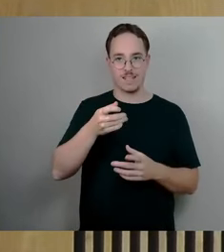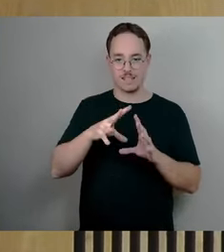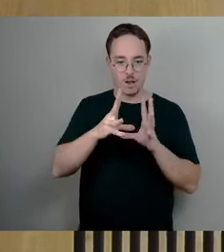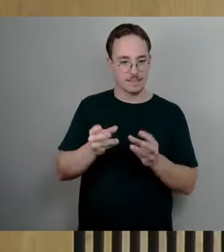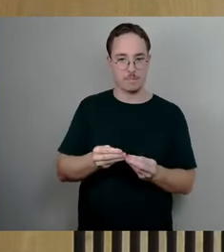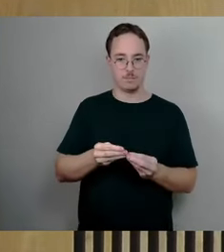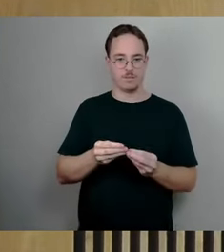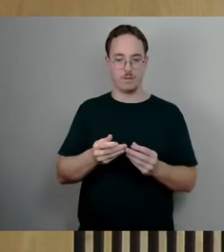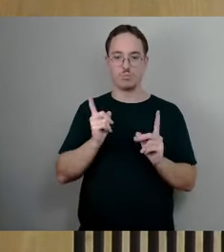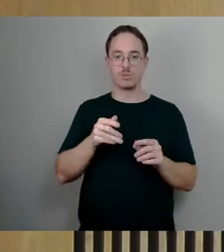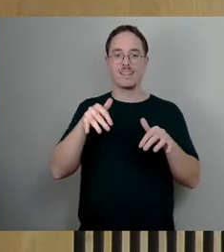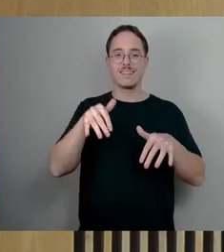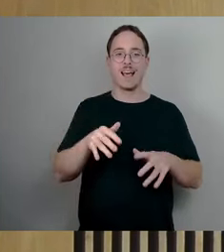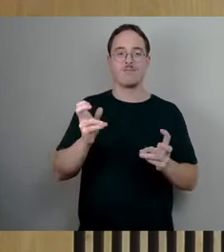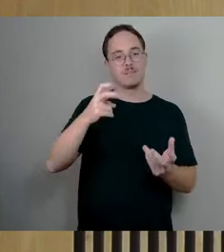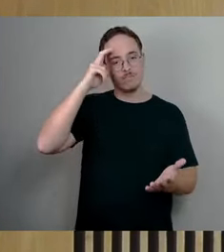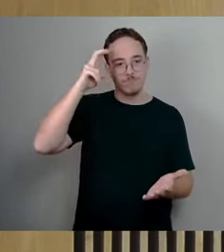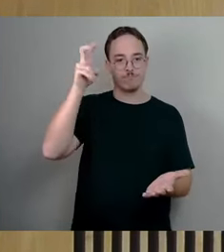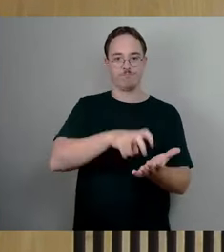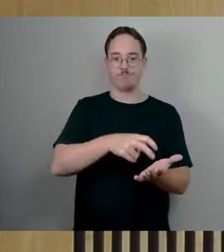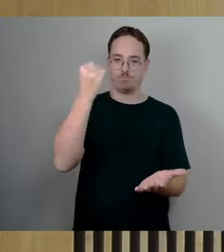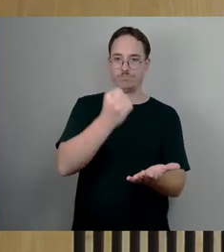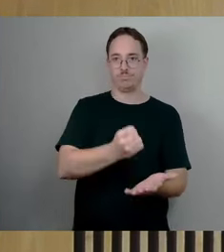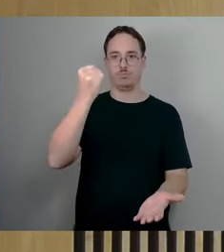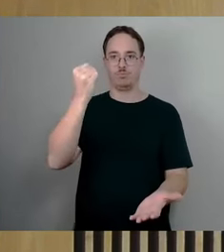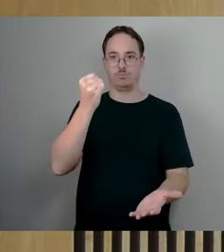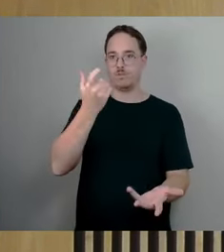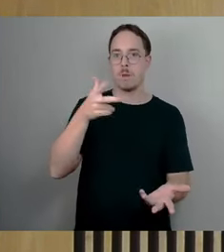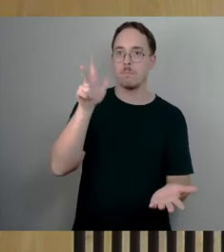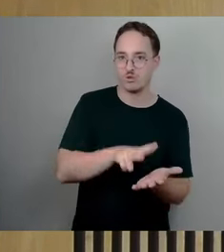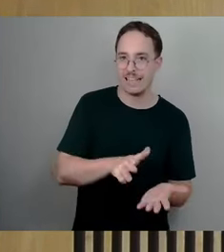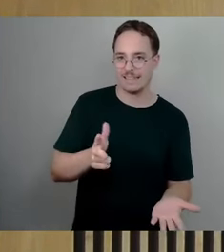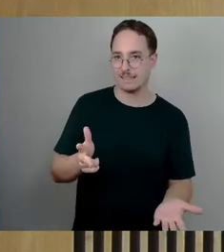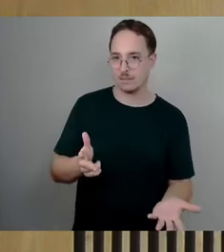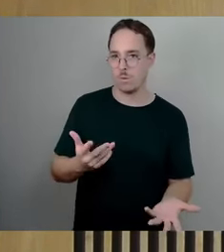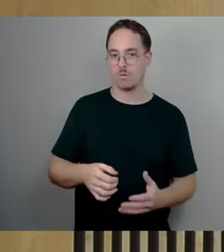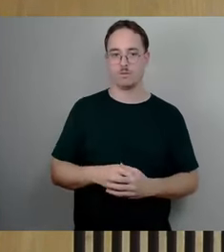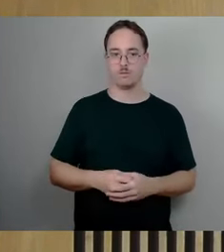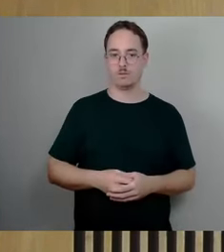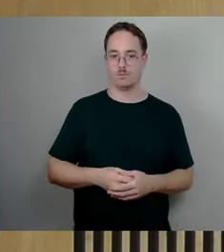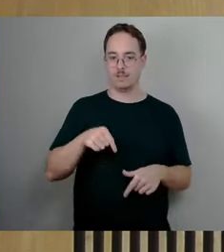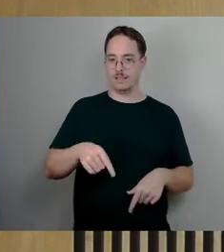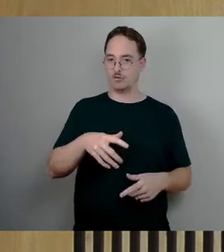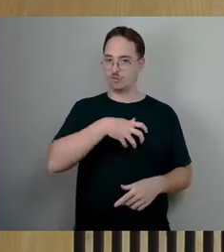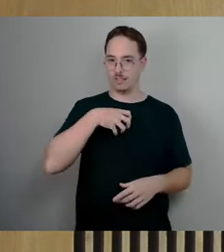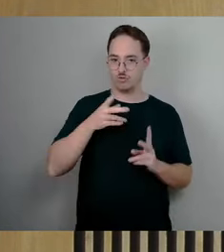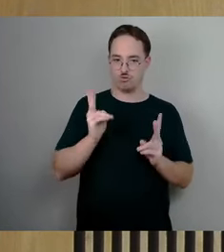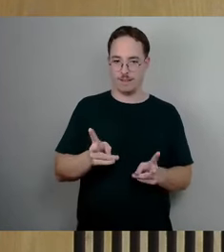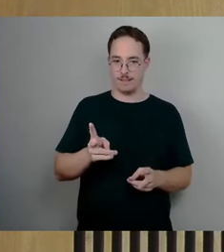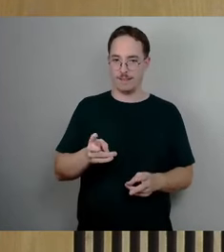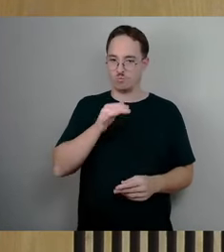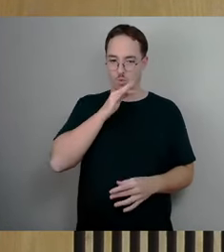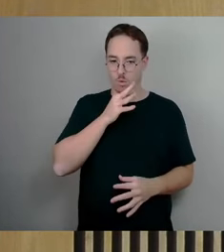weil wir uns in Stadt Dresden noch nie damit beschäftigt haben, überhaupt nicht. Und diese Größenordnung, um die es da ja am Ende geht,